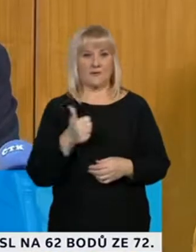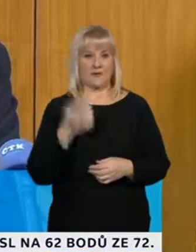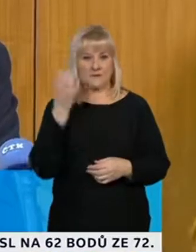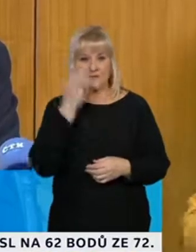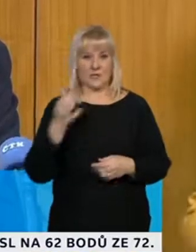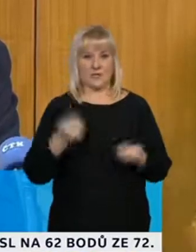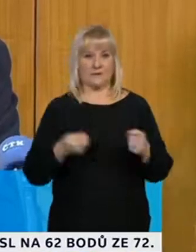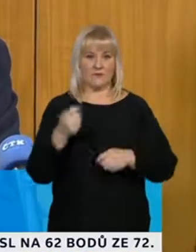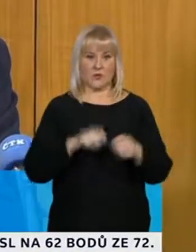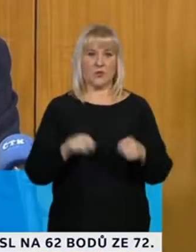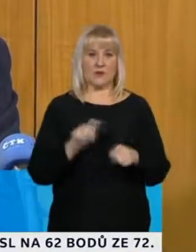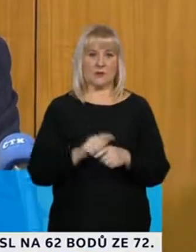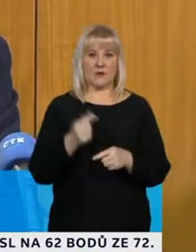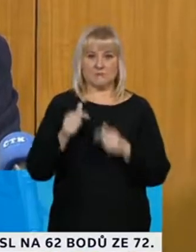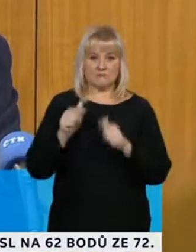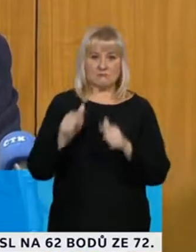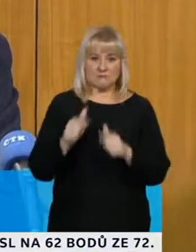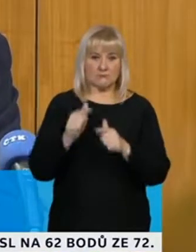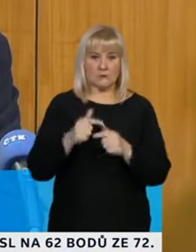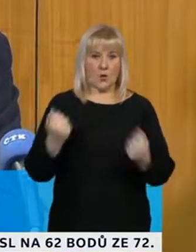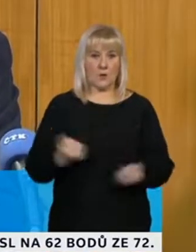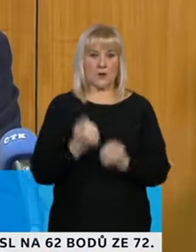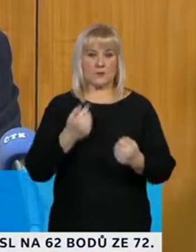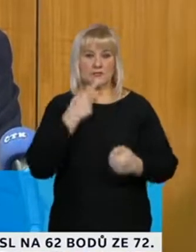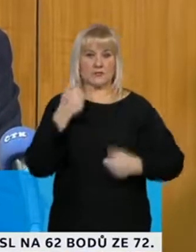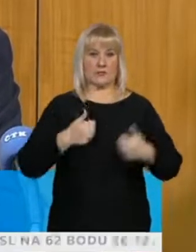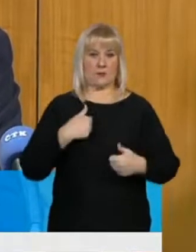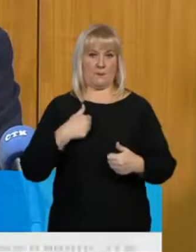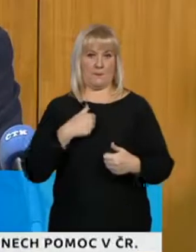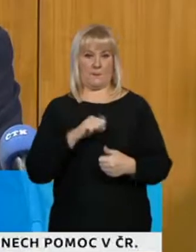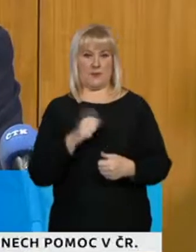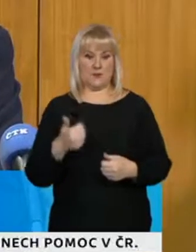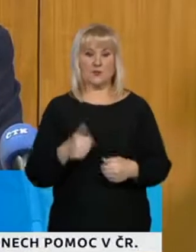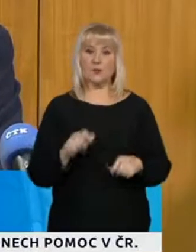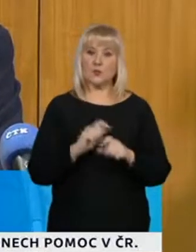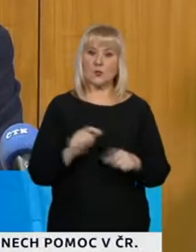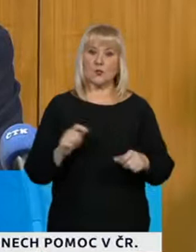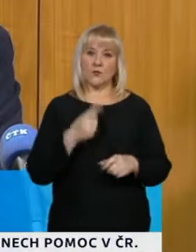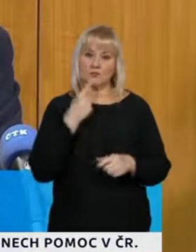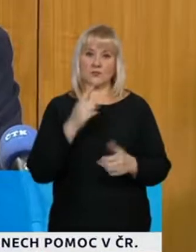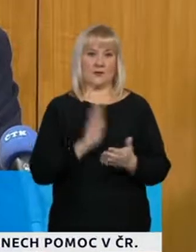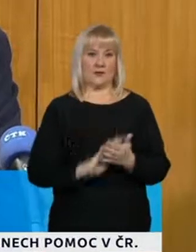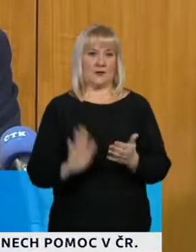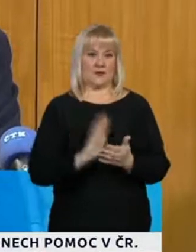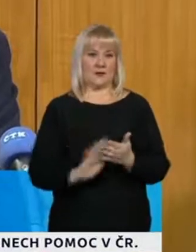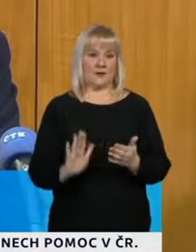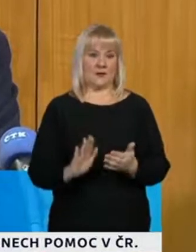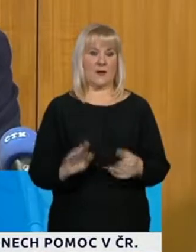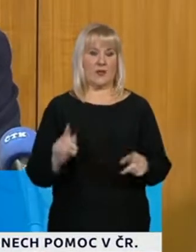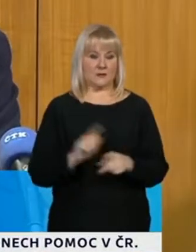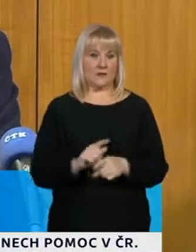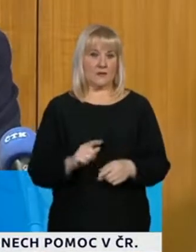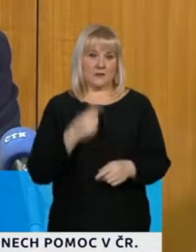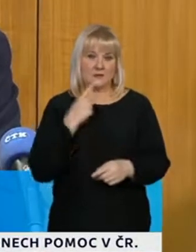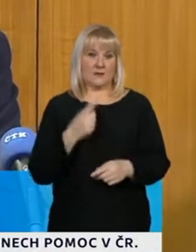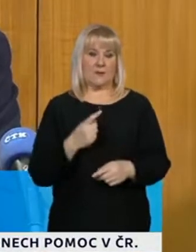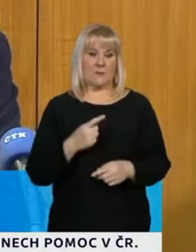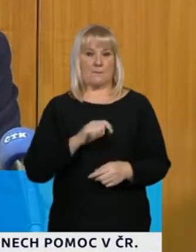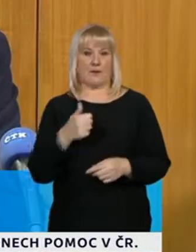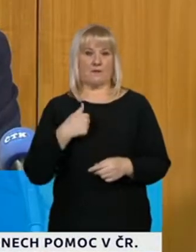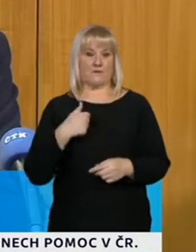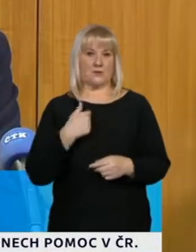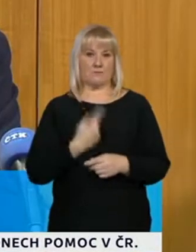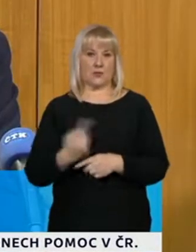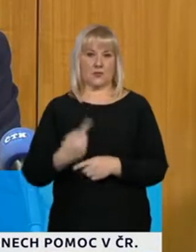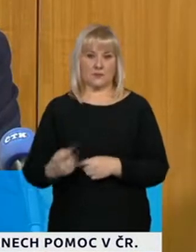kolik do něho vložit investic, právě proto, aby všechno proběhlo rychle a aby konec konců každý z nich byl první.